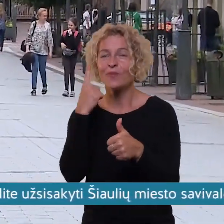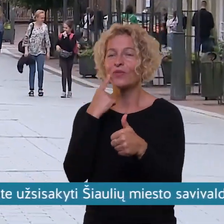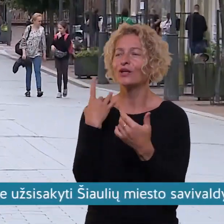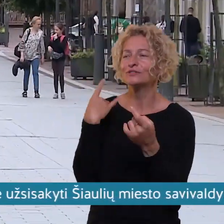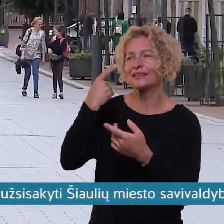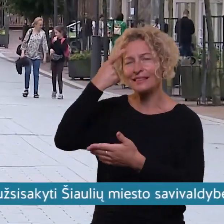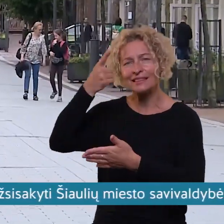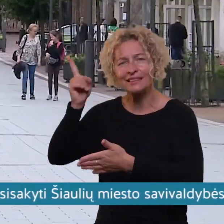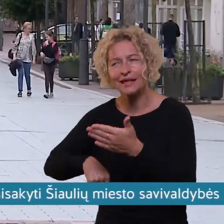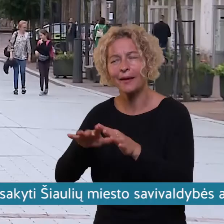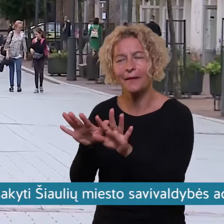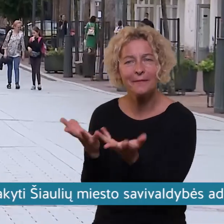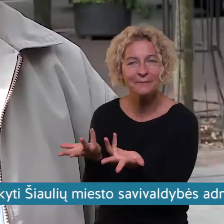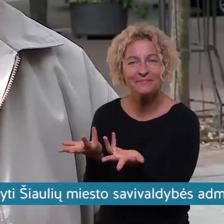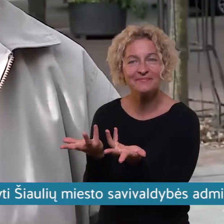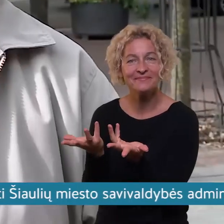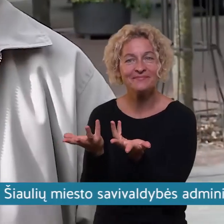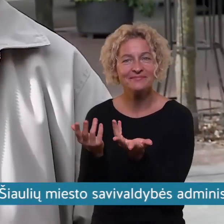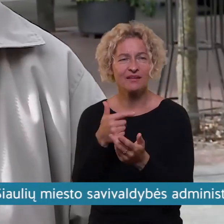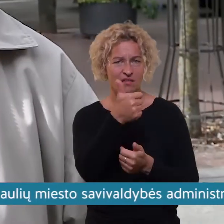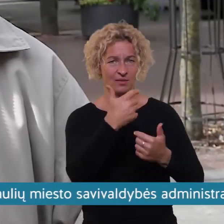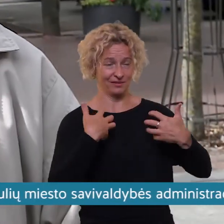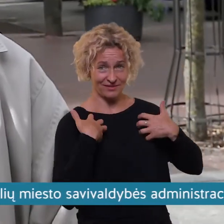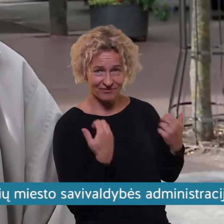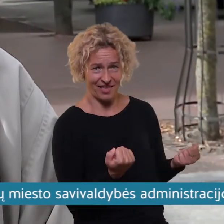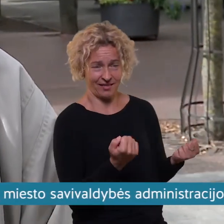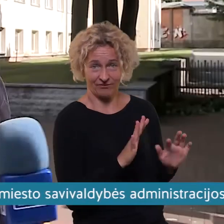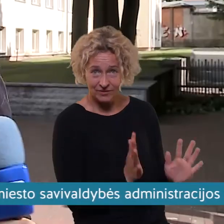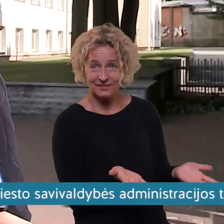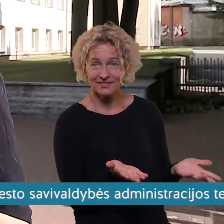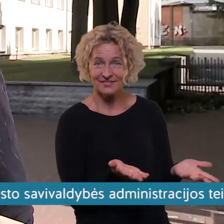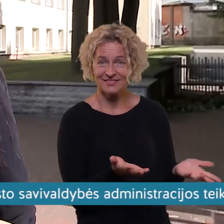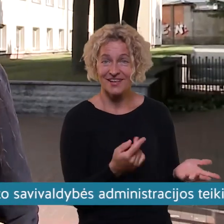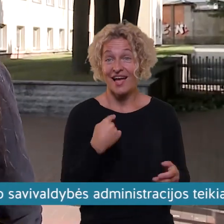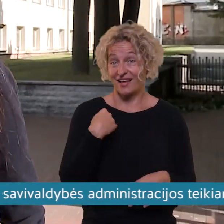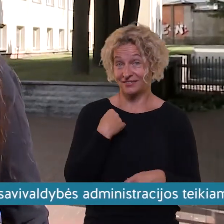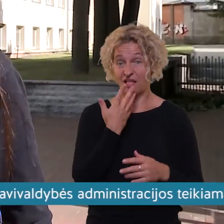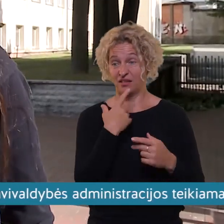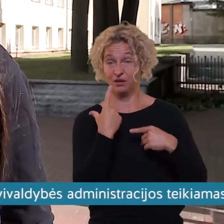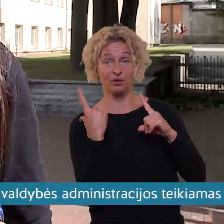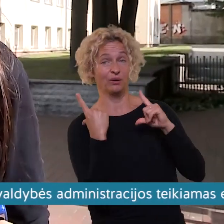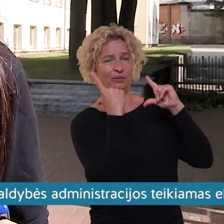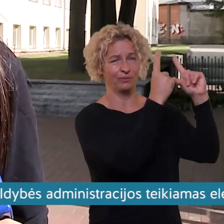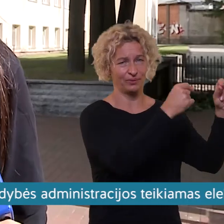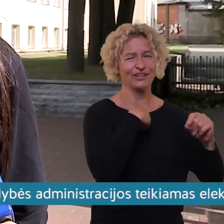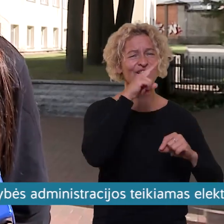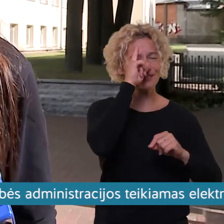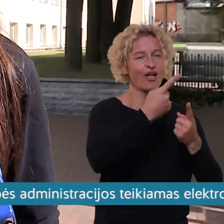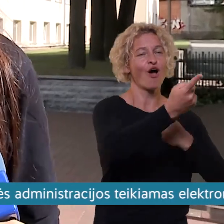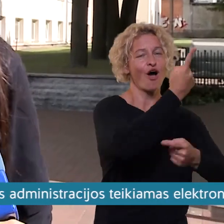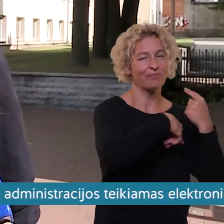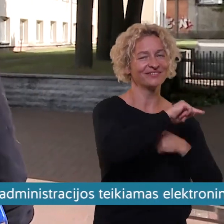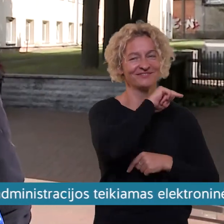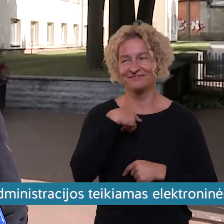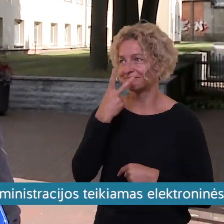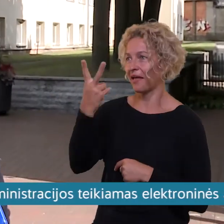rūdens dar? Nu, da. Geros veikatos palinkėkis. Išvažiuoju į šiuliu, bet žinu, kad kai grįšiu, bus labai faina, kad